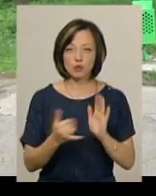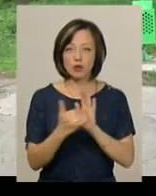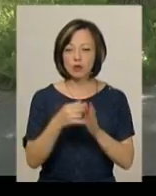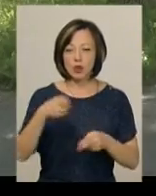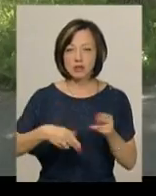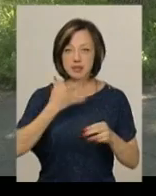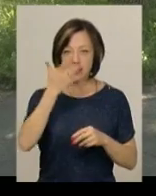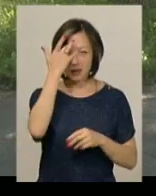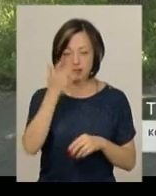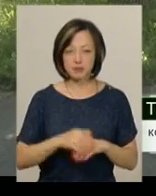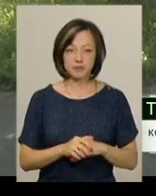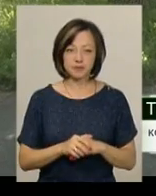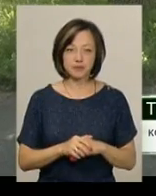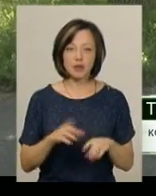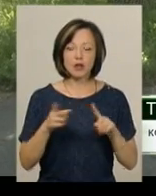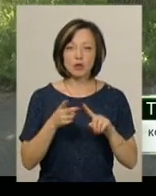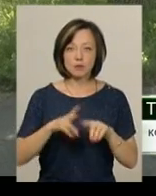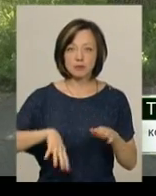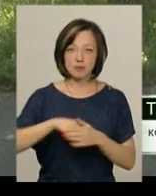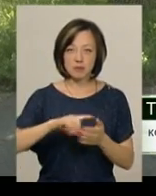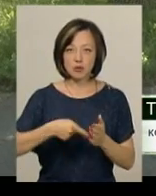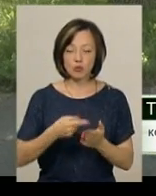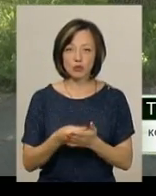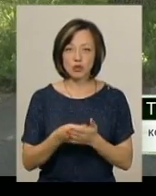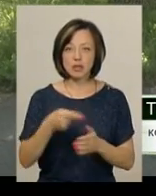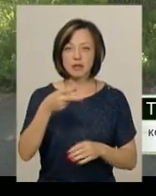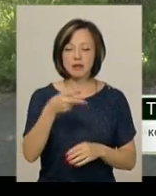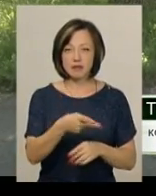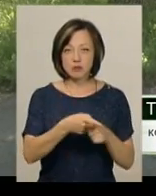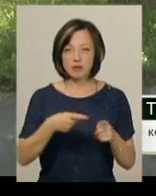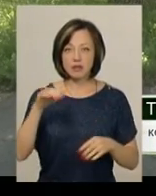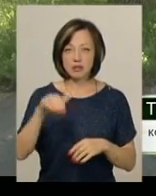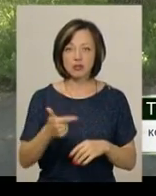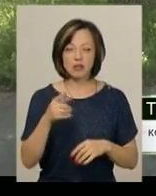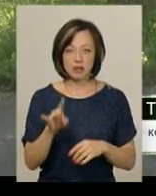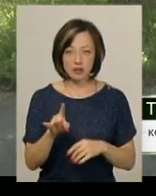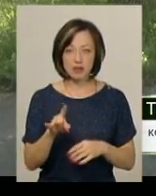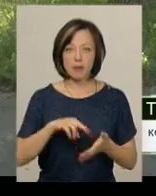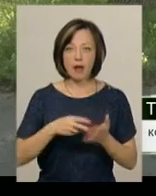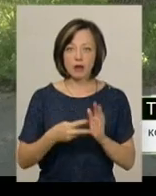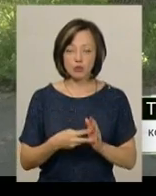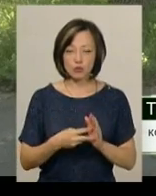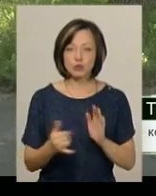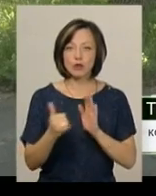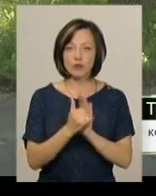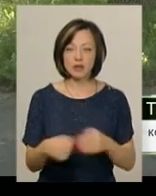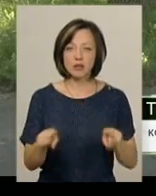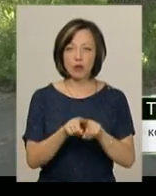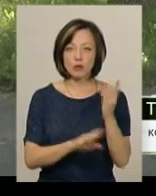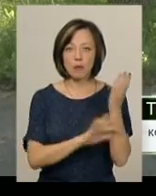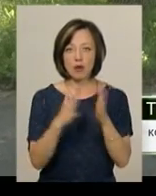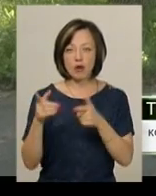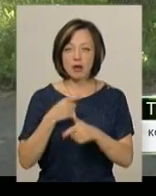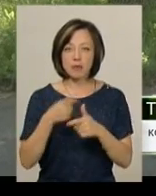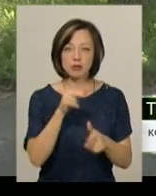кінця літа. Другий зоокомплекс обійшовся міському бюджету у 2,5 тисячі гривень. Його планують встановити також у парку